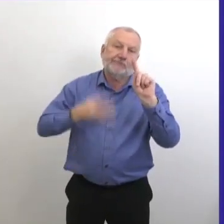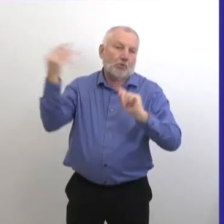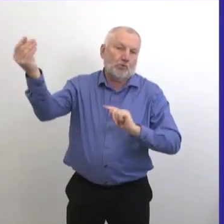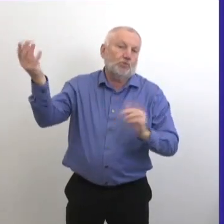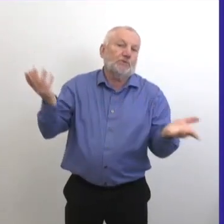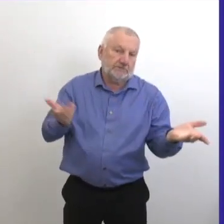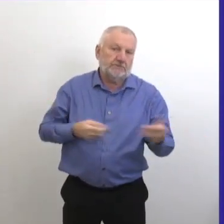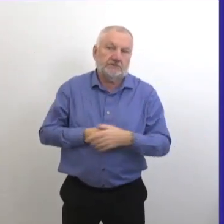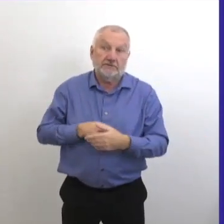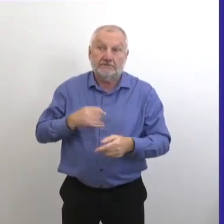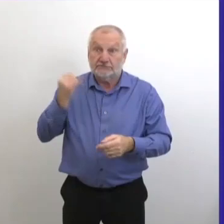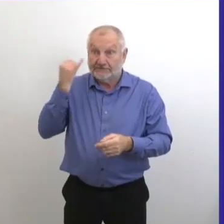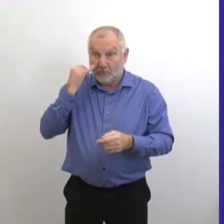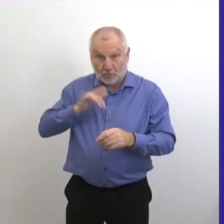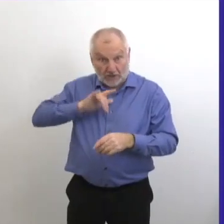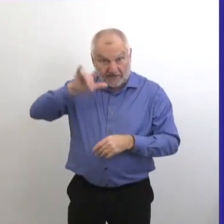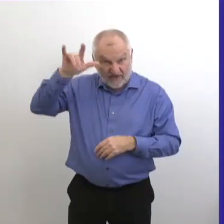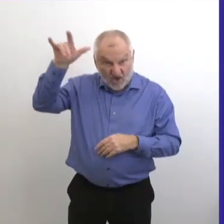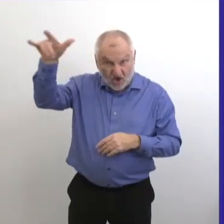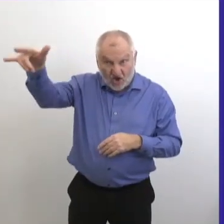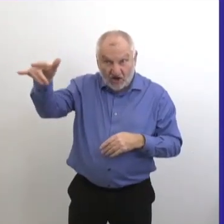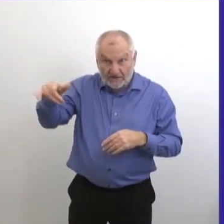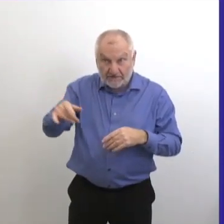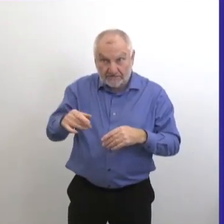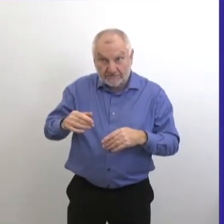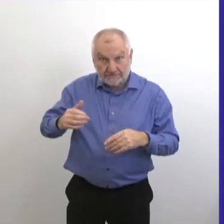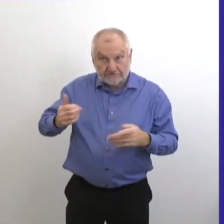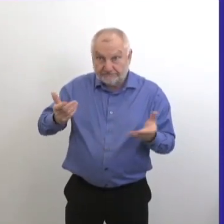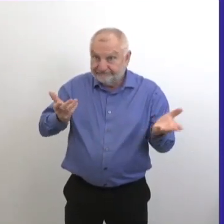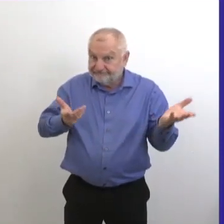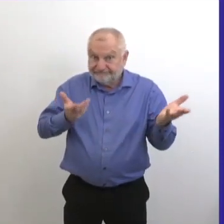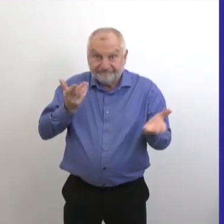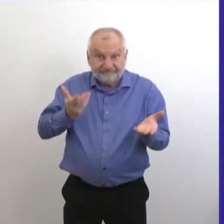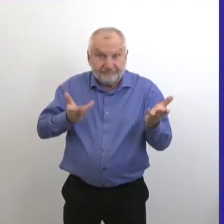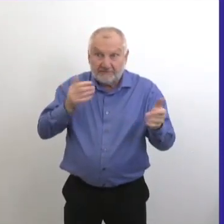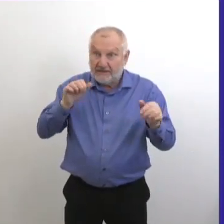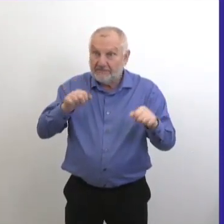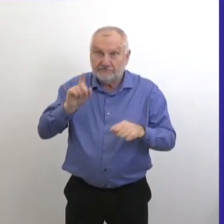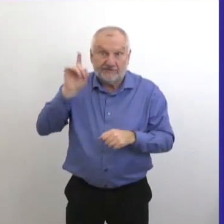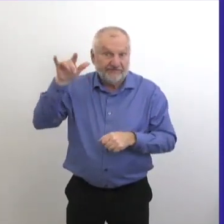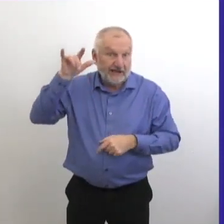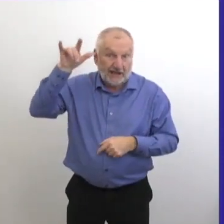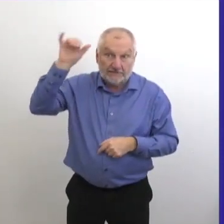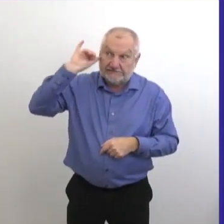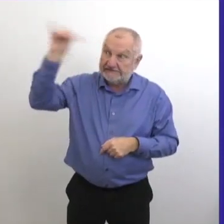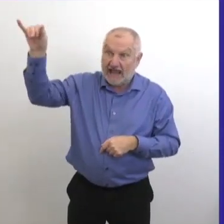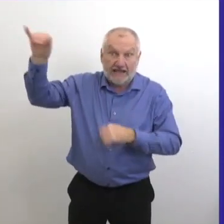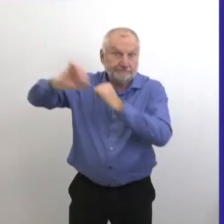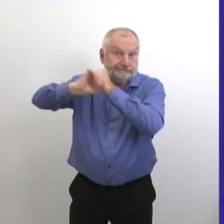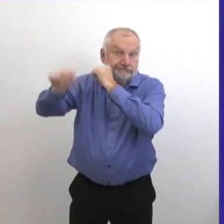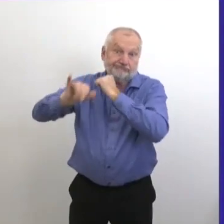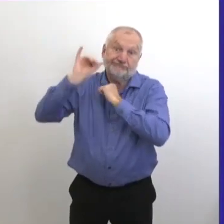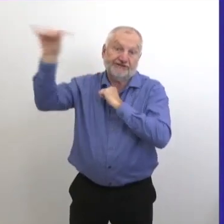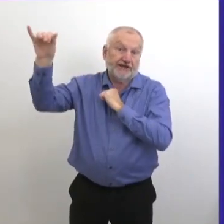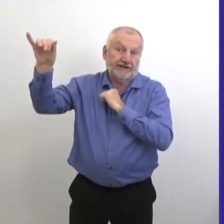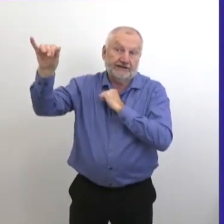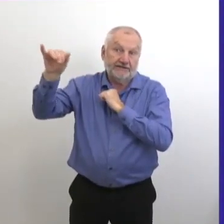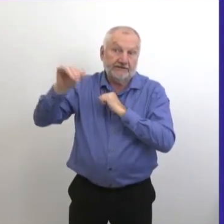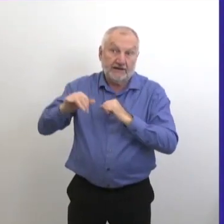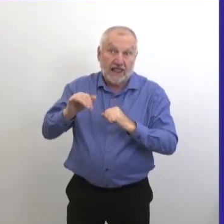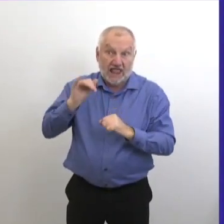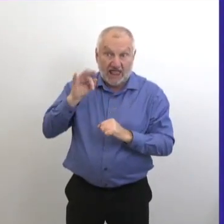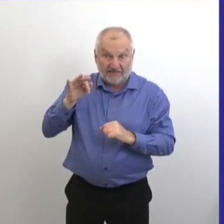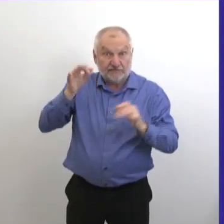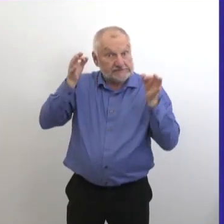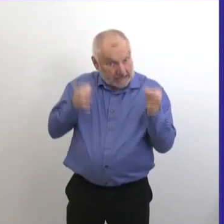à l'extérieur du Canada, eh bien, pourriez vous retrouver obligé de rester à l'extérieur du Canada pendant bien plus longtemps que prévu. Si vous décidez de voyager à l